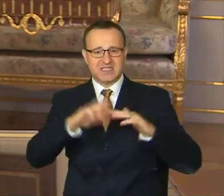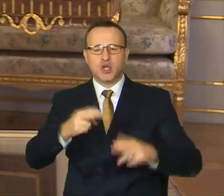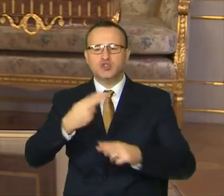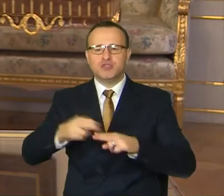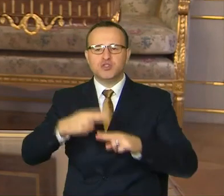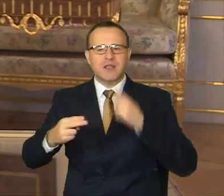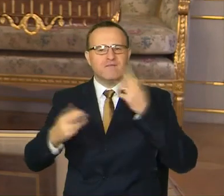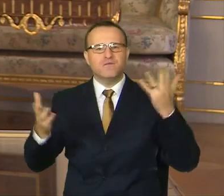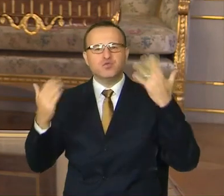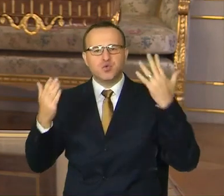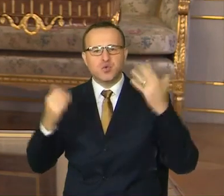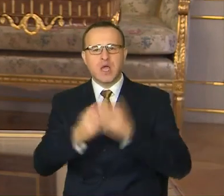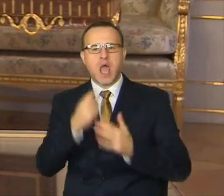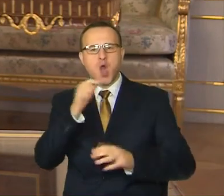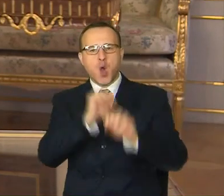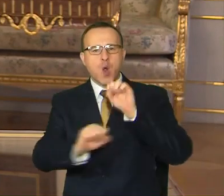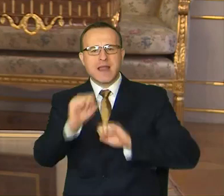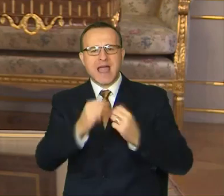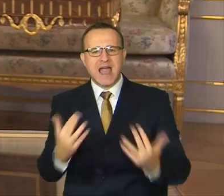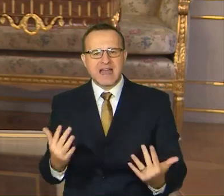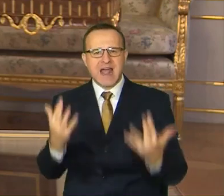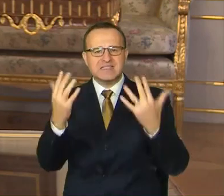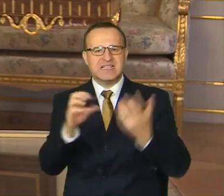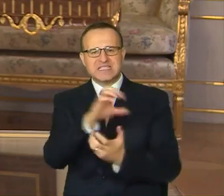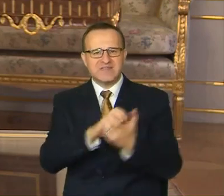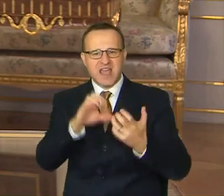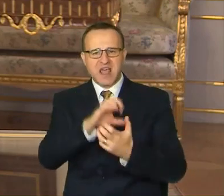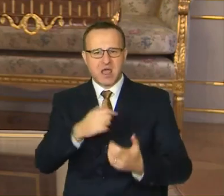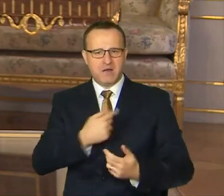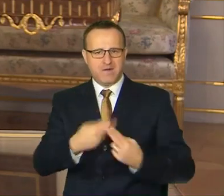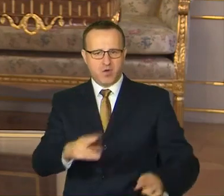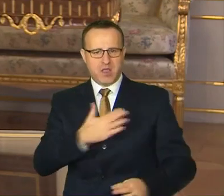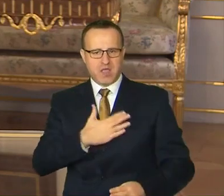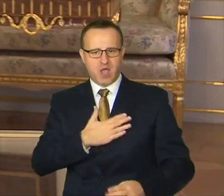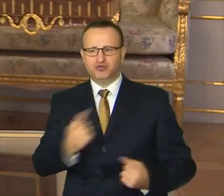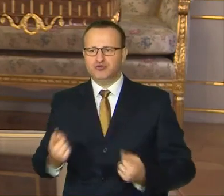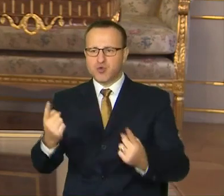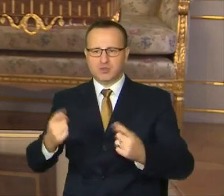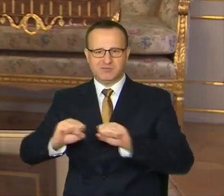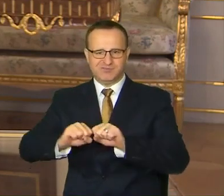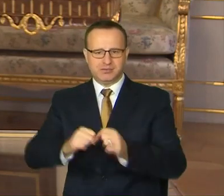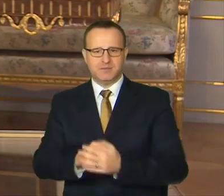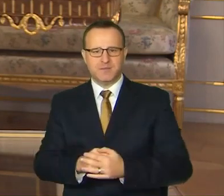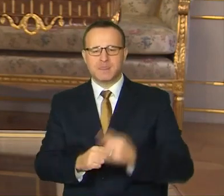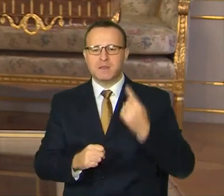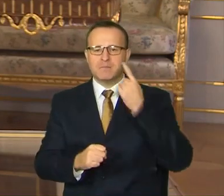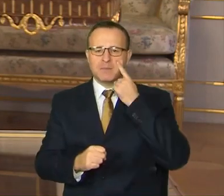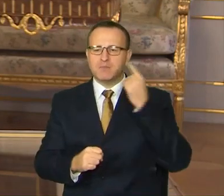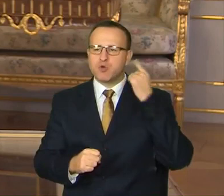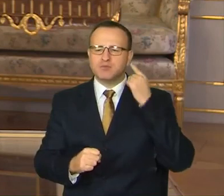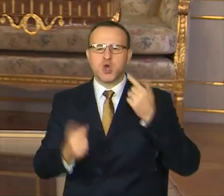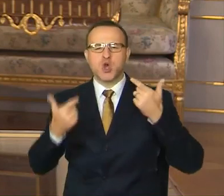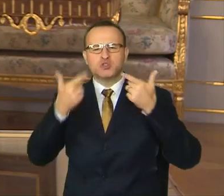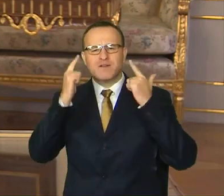ovzdušia a o ochranu druhov, ktoré svojou činnosťou ničíme. Často počujeme, že sme malá krajina a